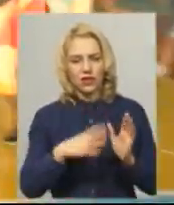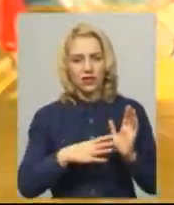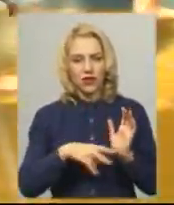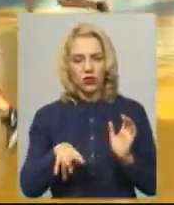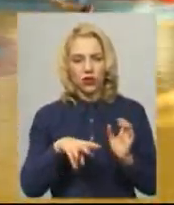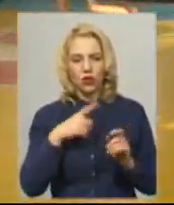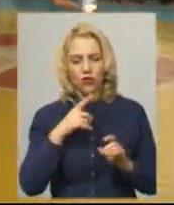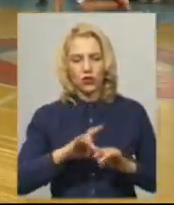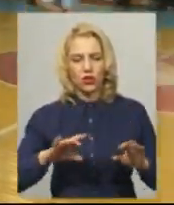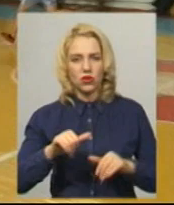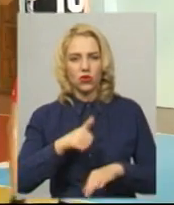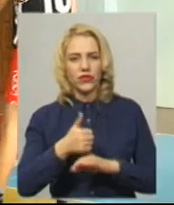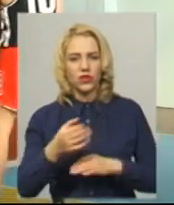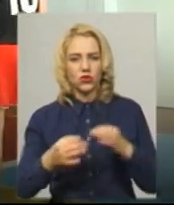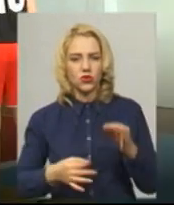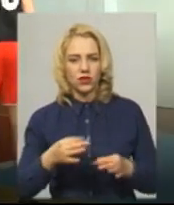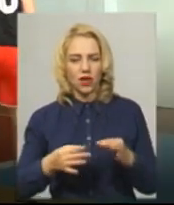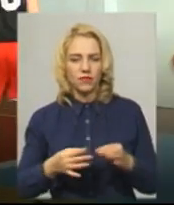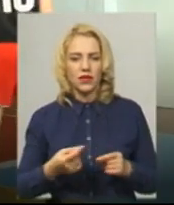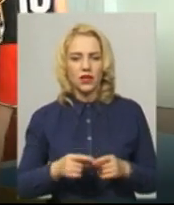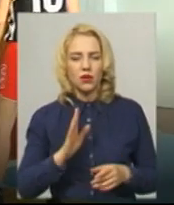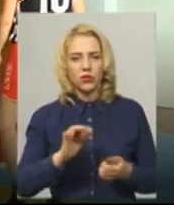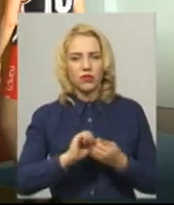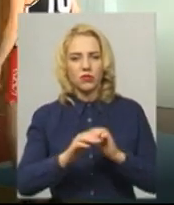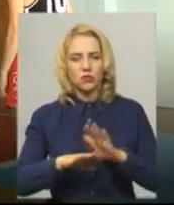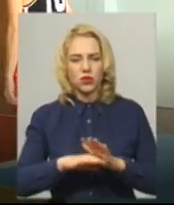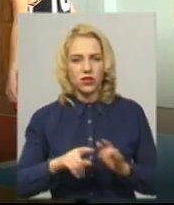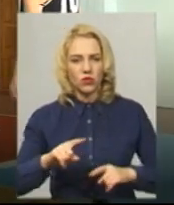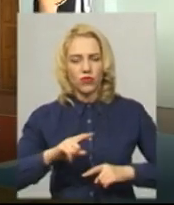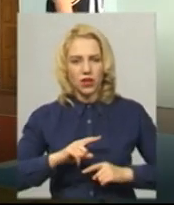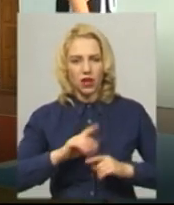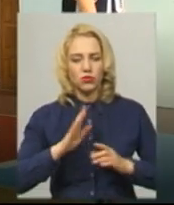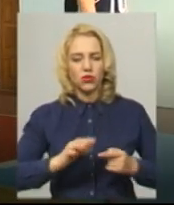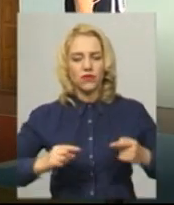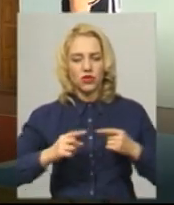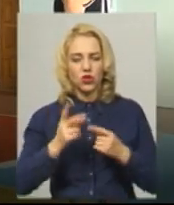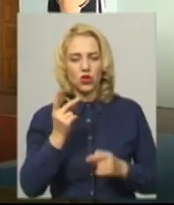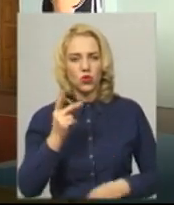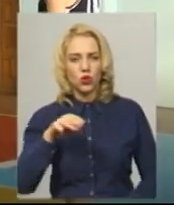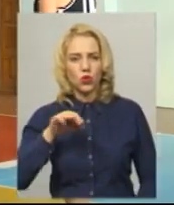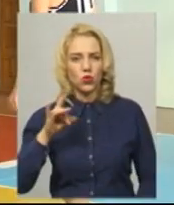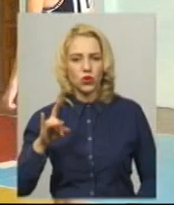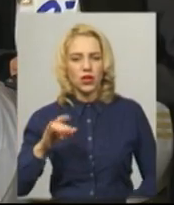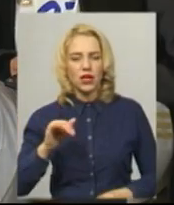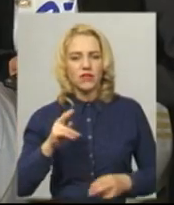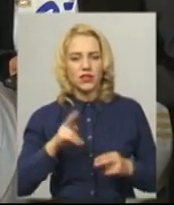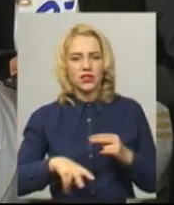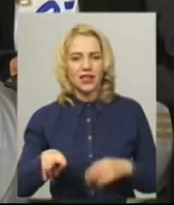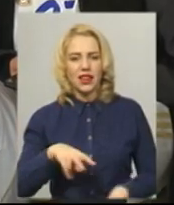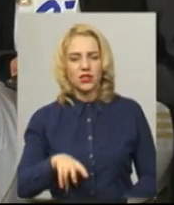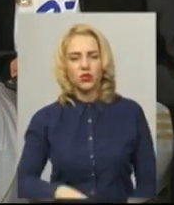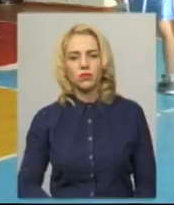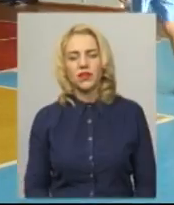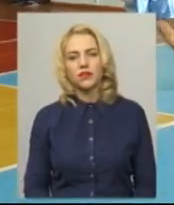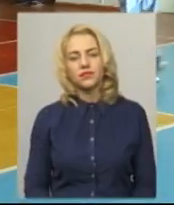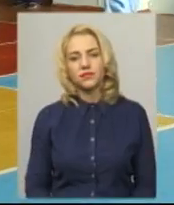каже головний суддя змагань Сергій Лозінський. Фінал буде в Кам'яне з Подільського. Буде визначений другий тур в кінці листопада. Андрій Гюменний,